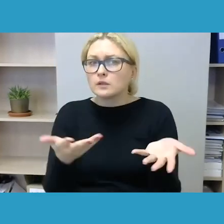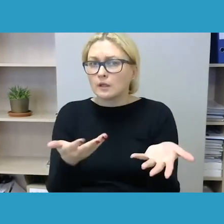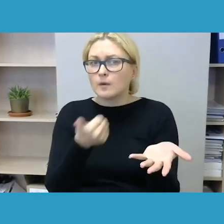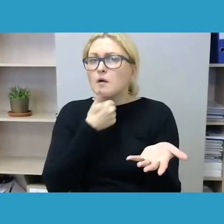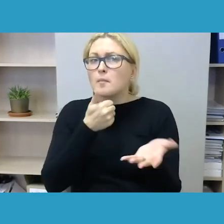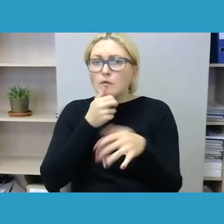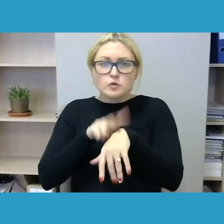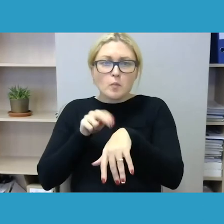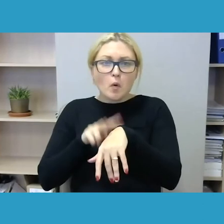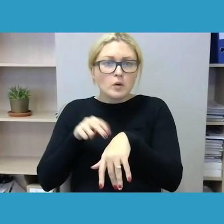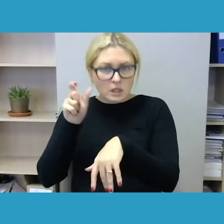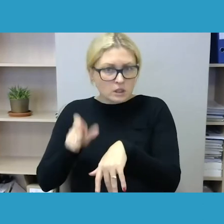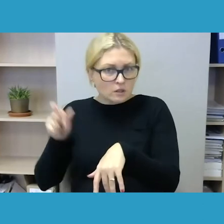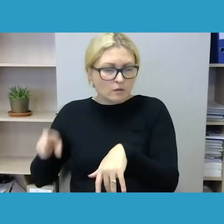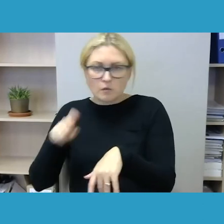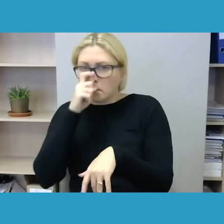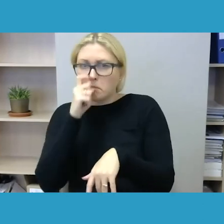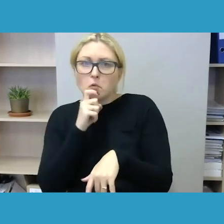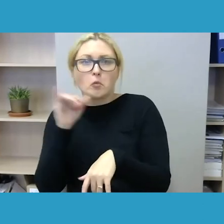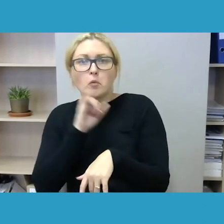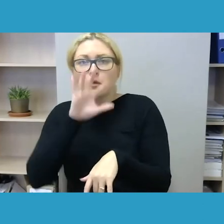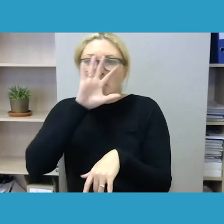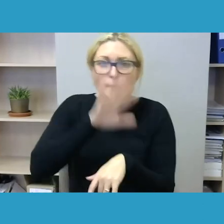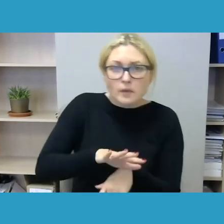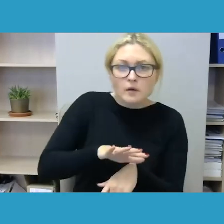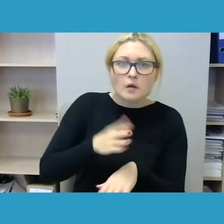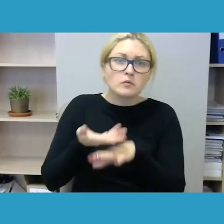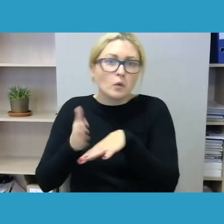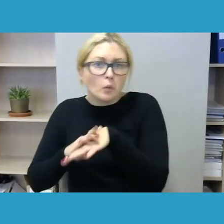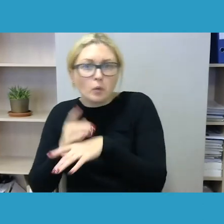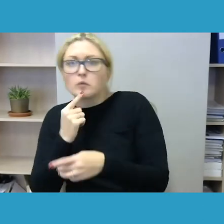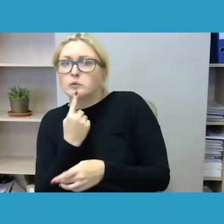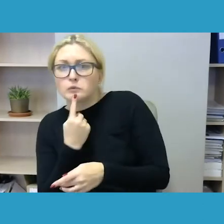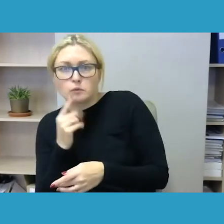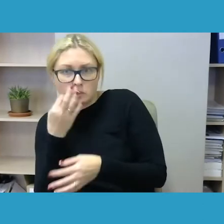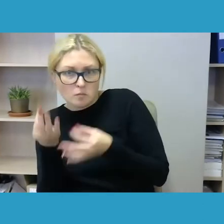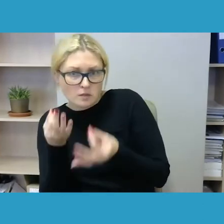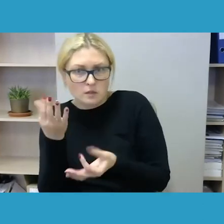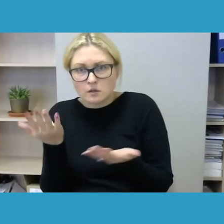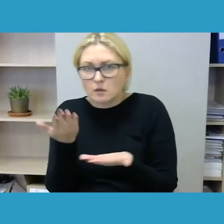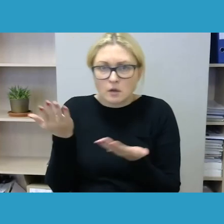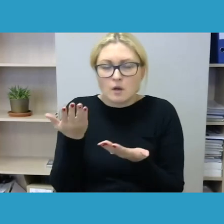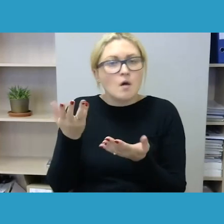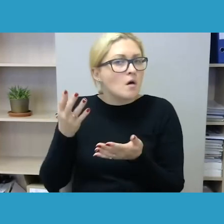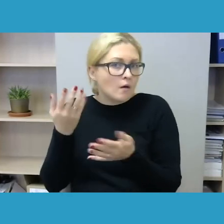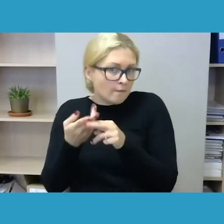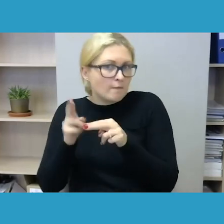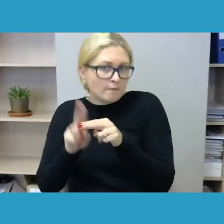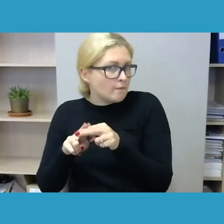pažįsta kartais nepykantos nusikaltimų, ar nepykantos nusikaltimų galimų tikrai netgi nevertina kaip tokių.